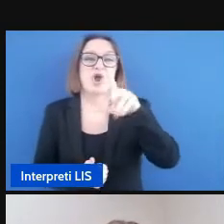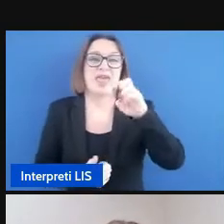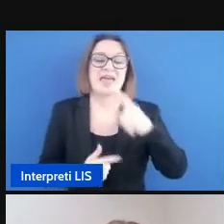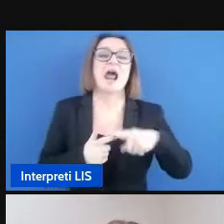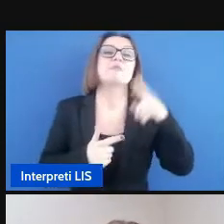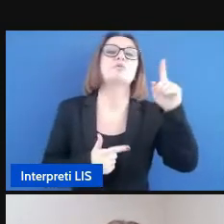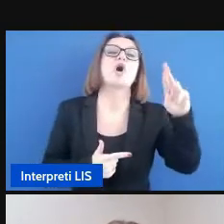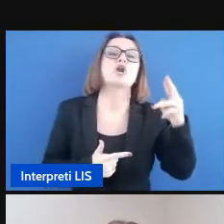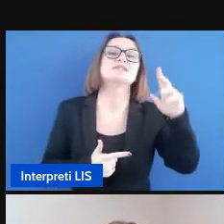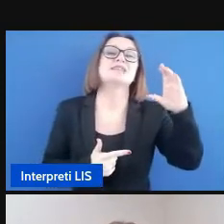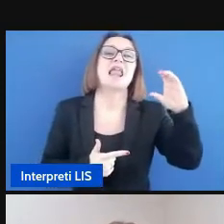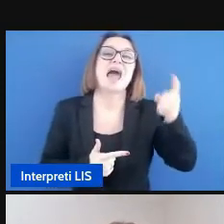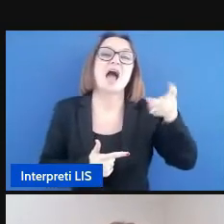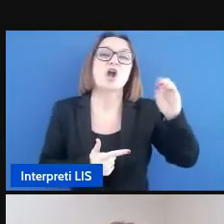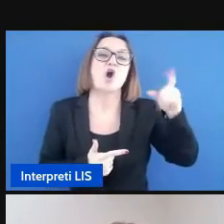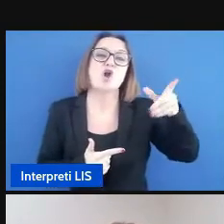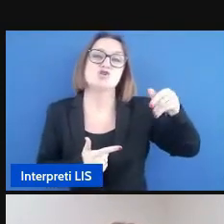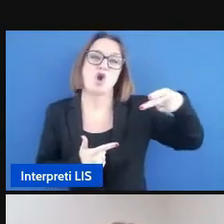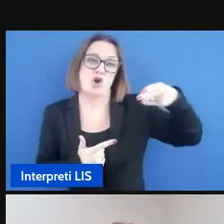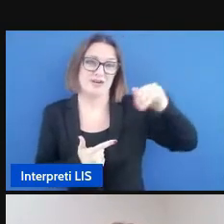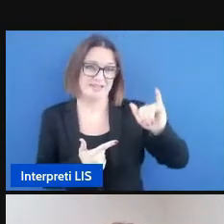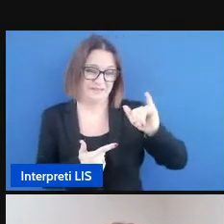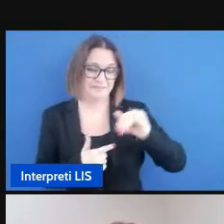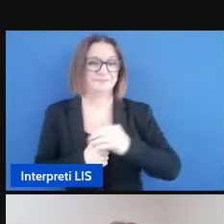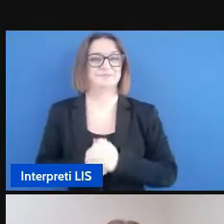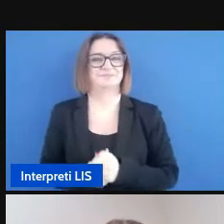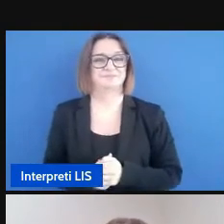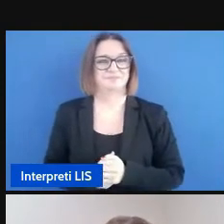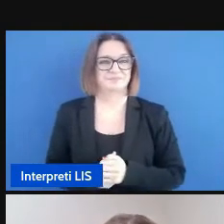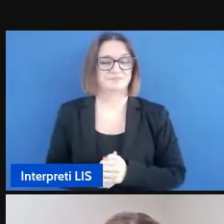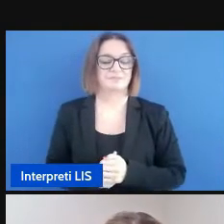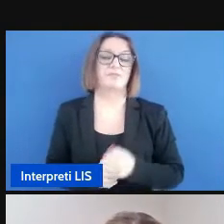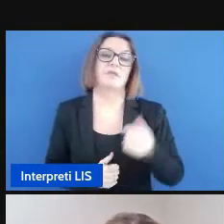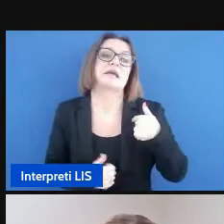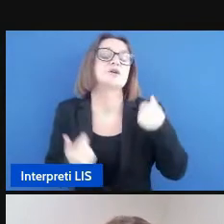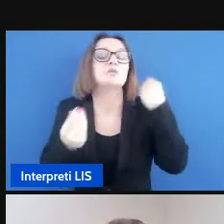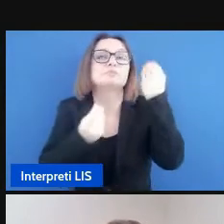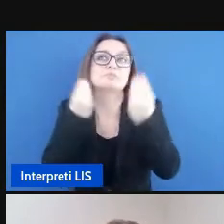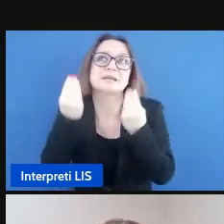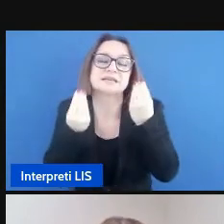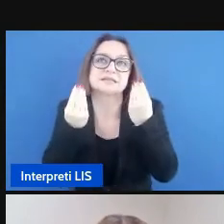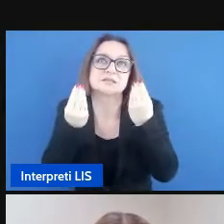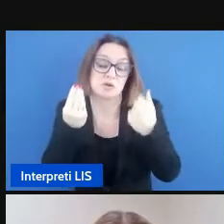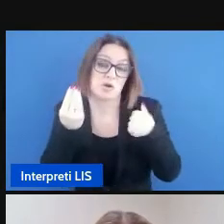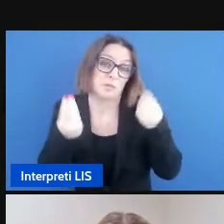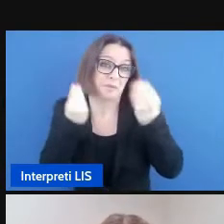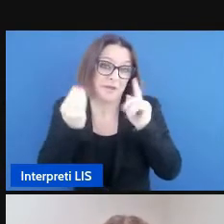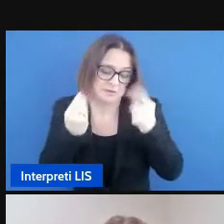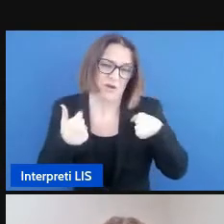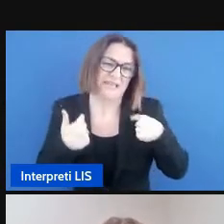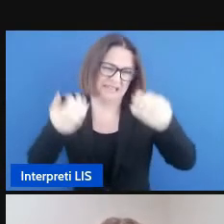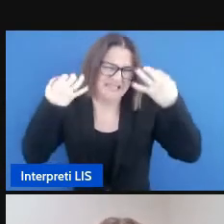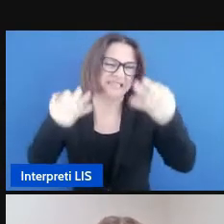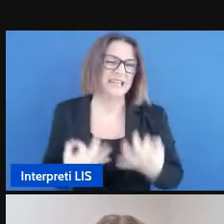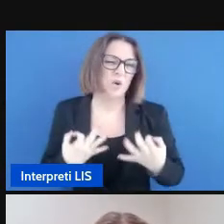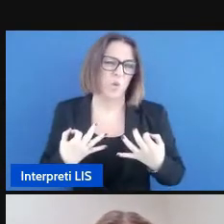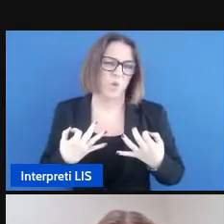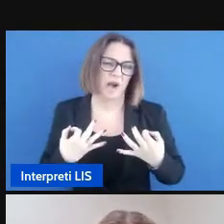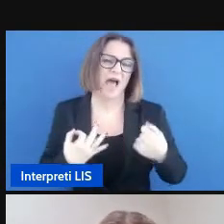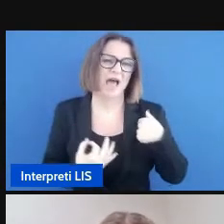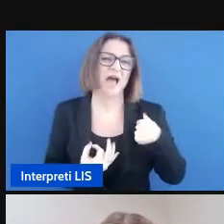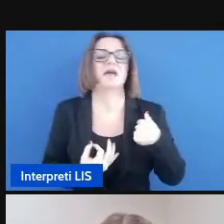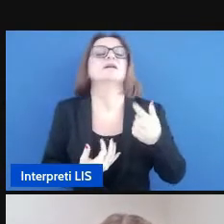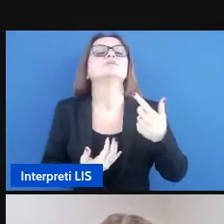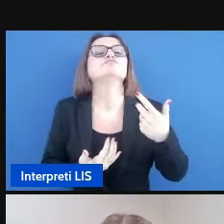io credo anzi sono fortemente convinta che uno dei motivi del